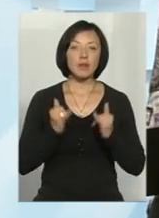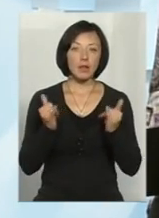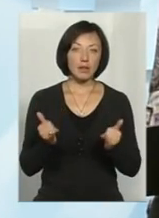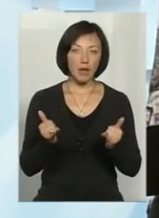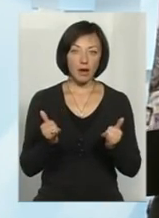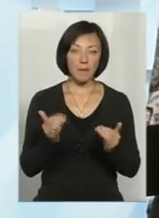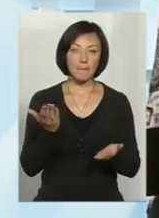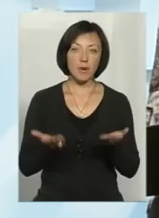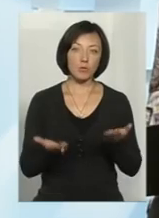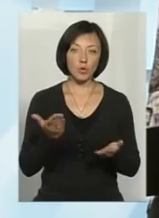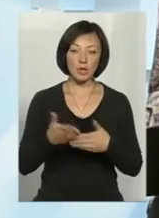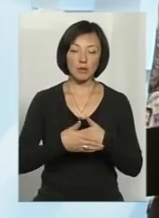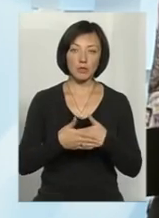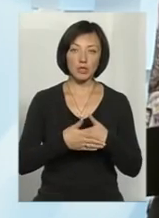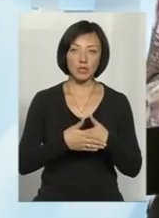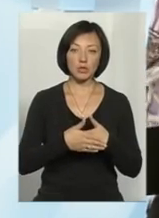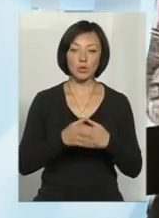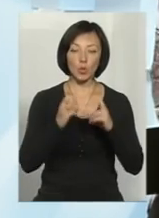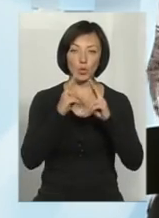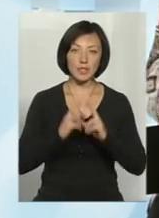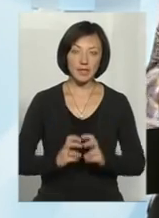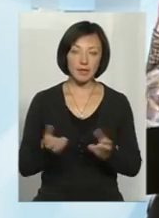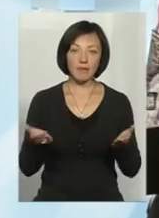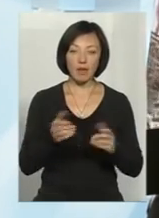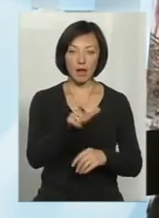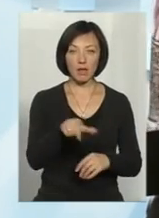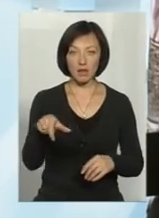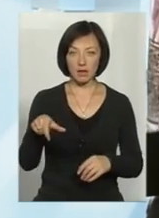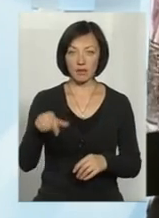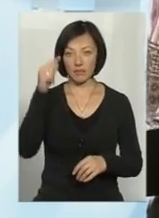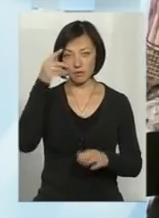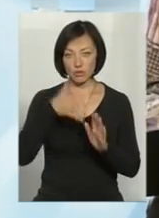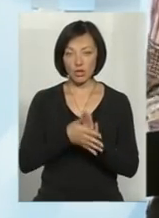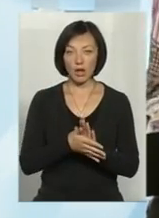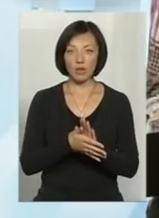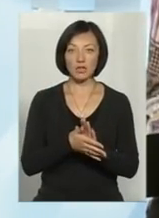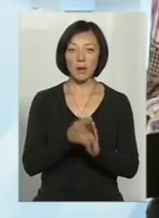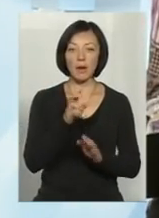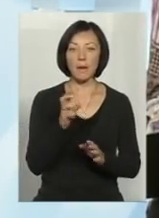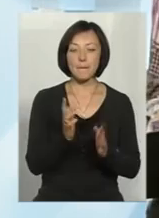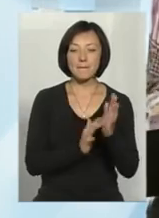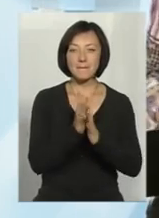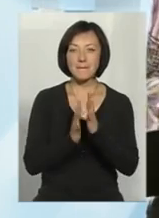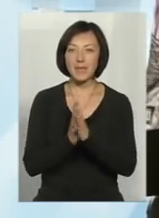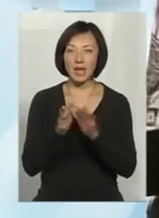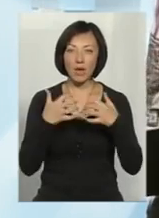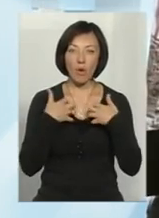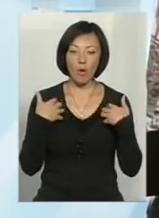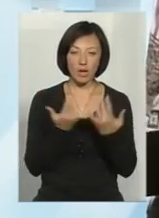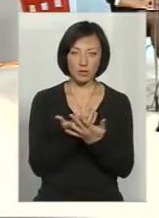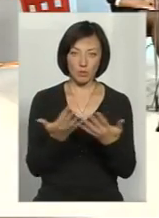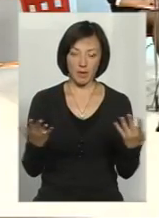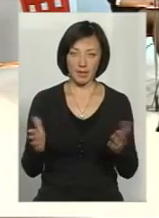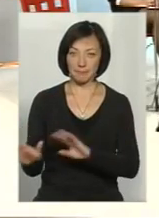мабуть, найближчим часом для дослідників, які вивчають саме те біорізноманіття. Скажіть, будь ласка, Анастасія,